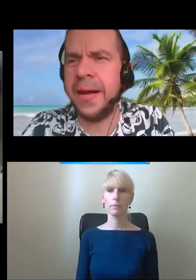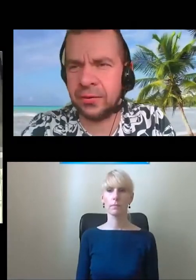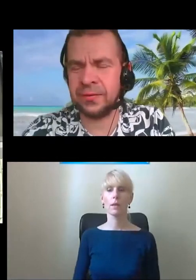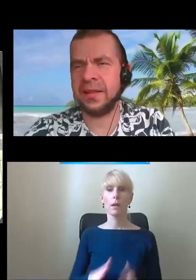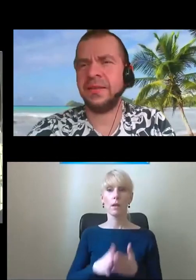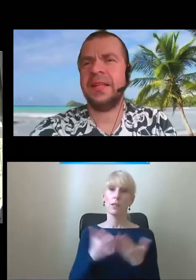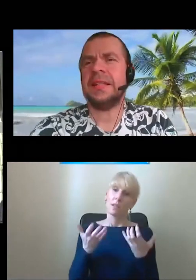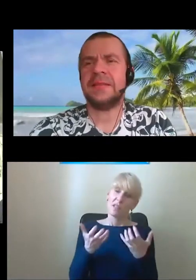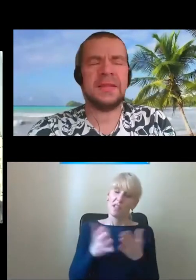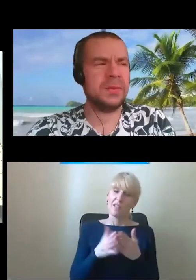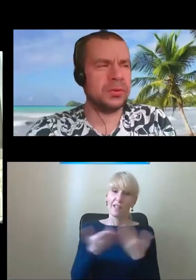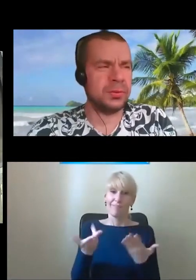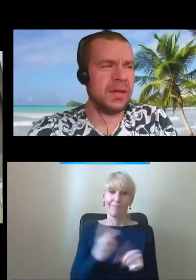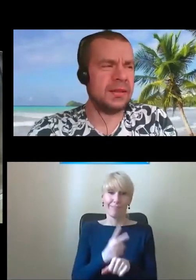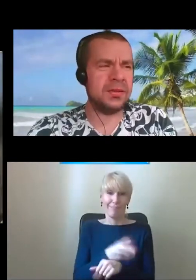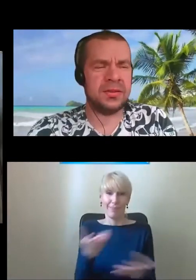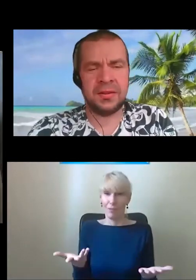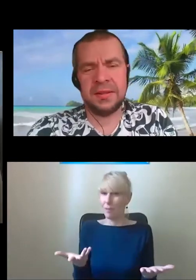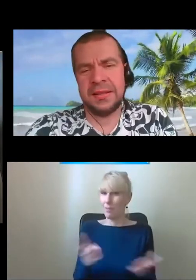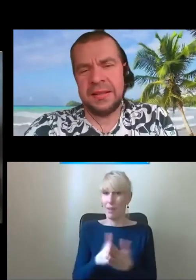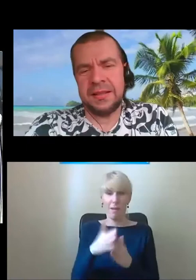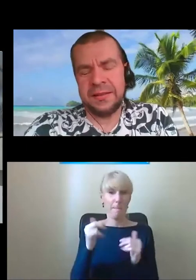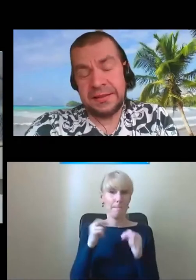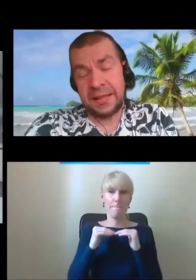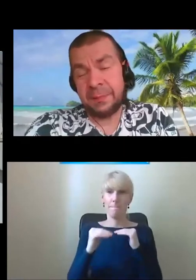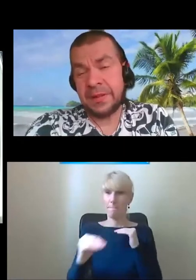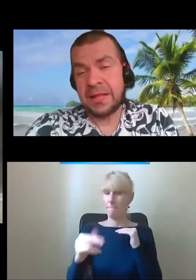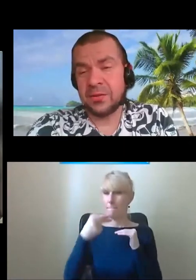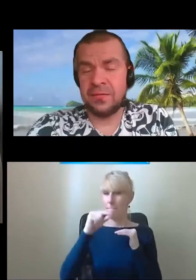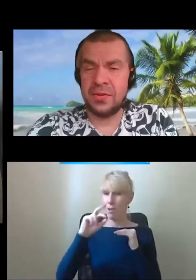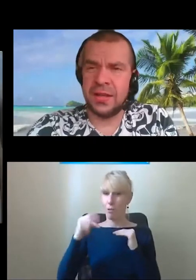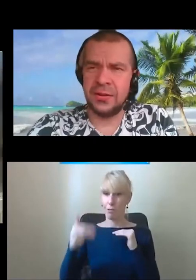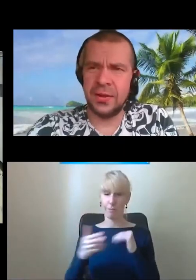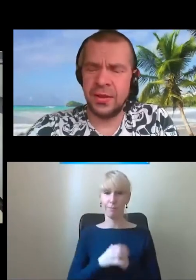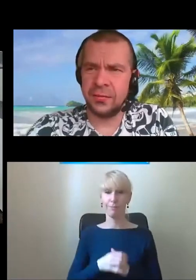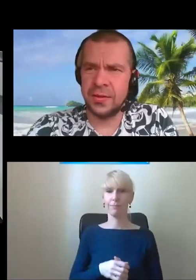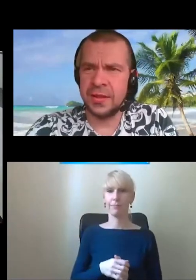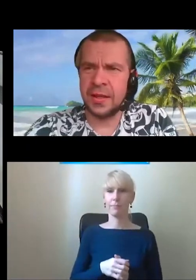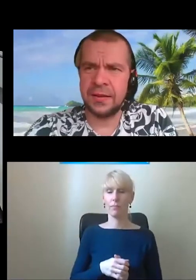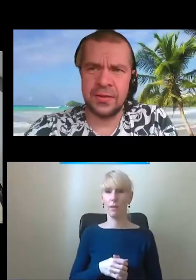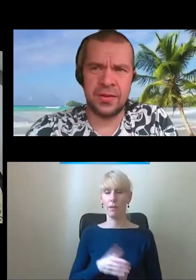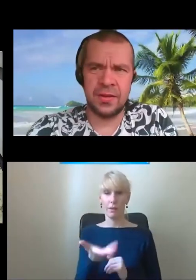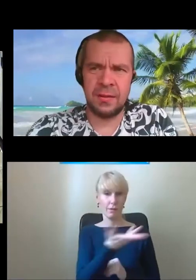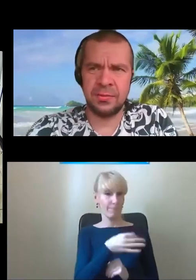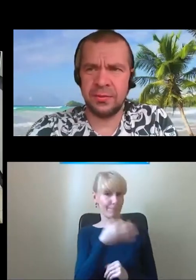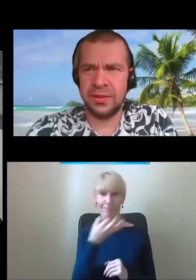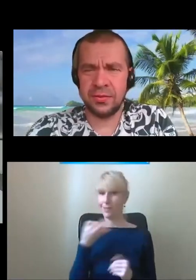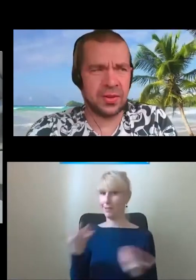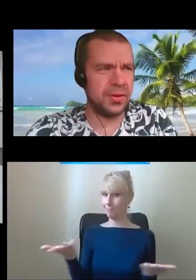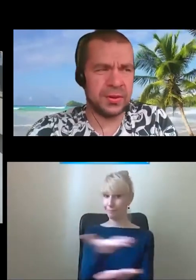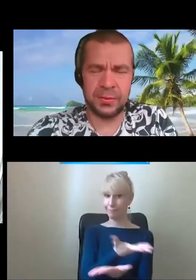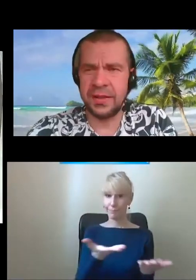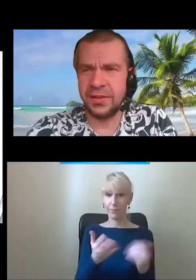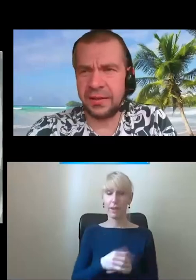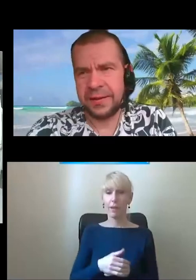peron? Ten... w ten sposób, tak? To jest takie pytanie oczywiście retoryczne do wszystkich, ale też absolutnie nie